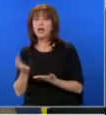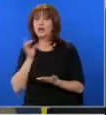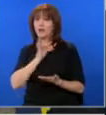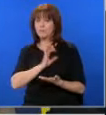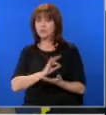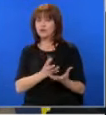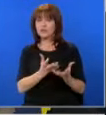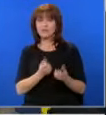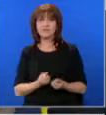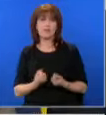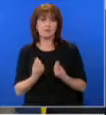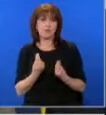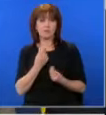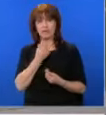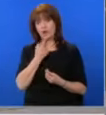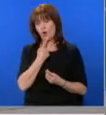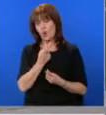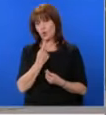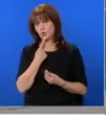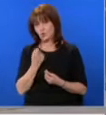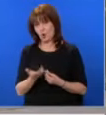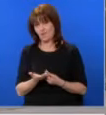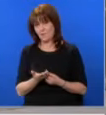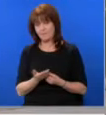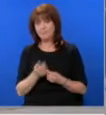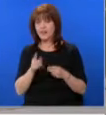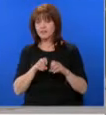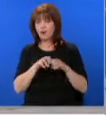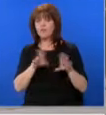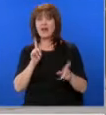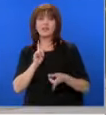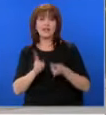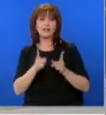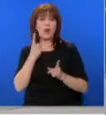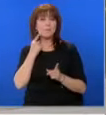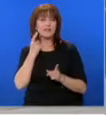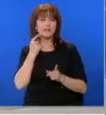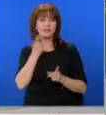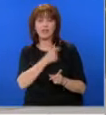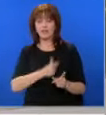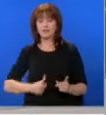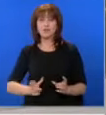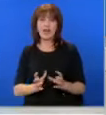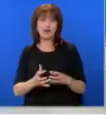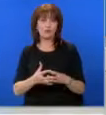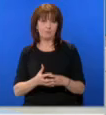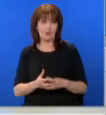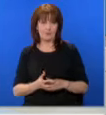вземе най-добрите условия за Българския футболен съюз. Днес бяха оповестени тренерите на юношистките национални отбори.